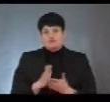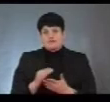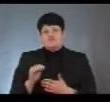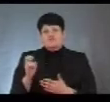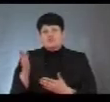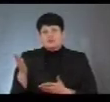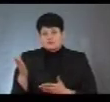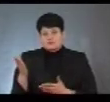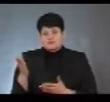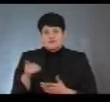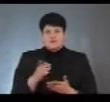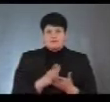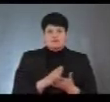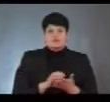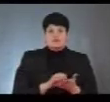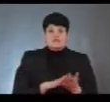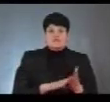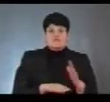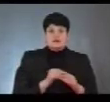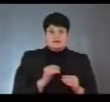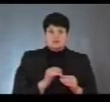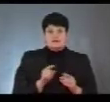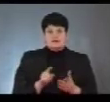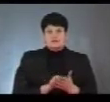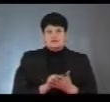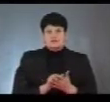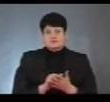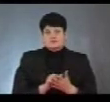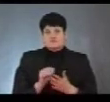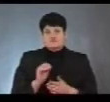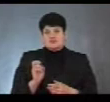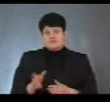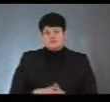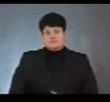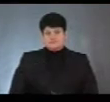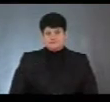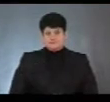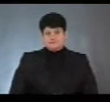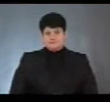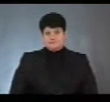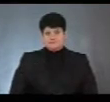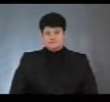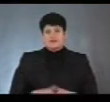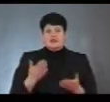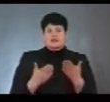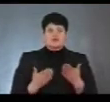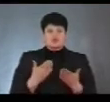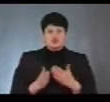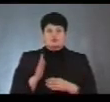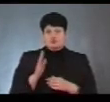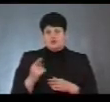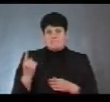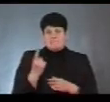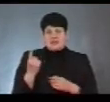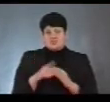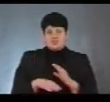Тобто вони мали би бути в реєстрі виборцях, але справді вони в цьому папері в ЖЕК. Пані Ориду, якщо таки будуть перші